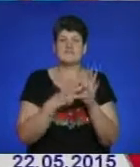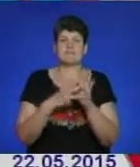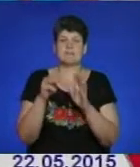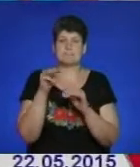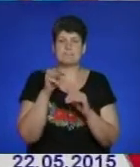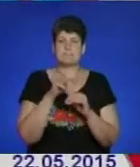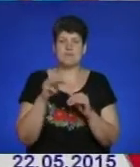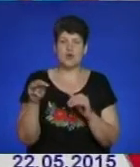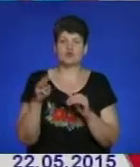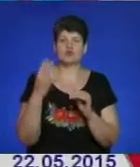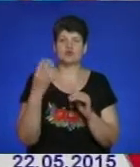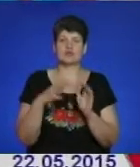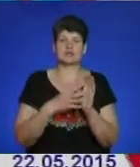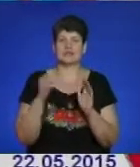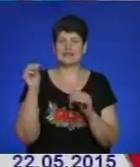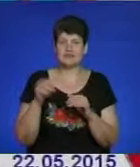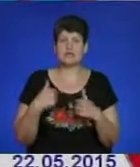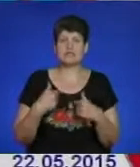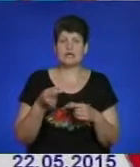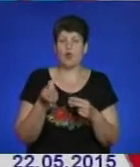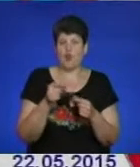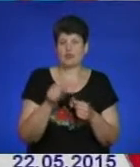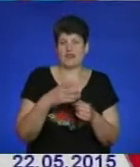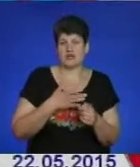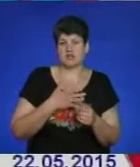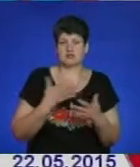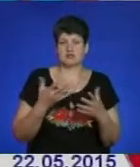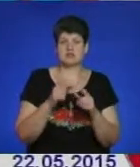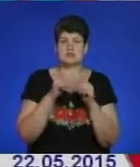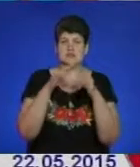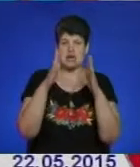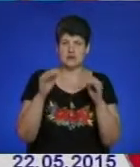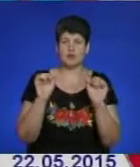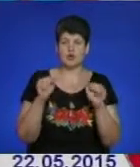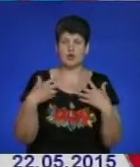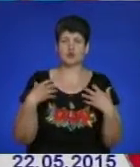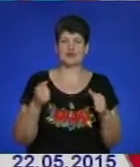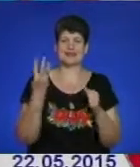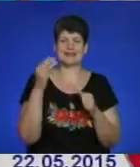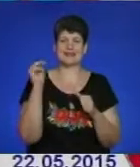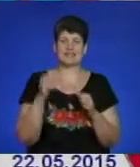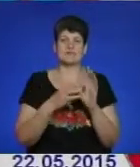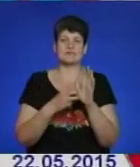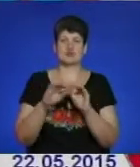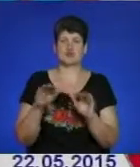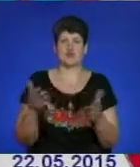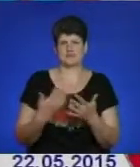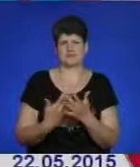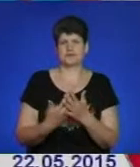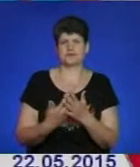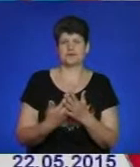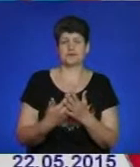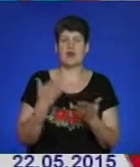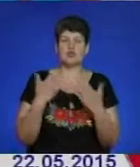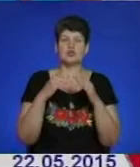тисяч. І за ці кошти в наших оздоровчих закладах змогли оздоровитися 3 тисячі 800 дітей приблизно. А